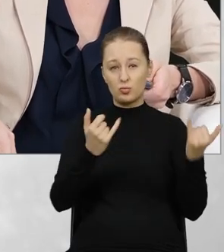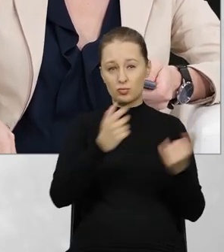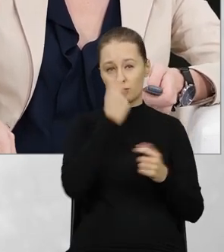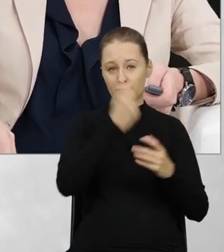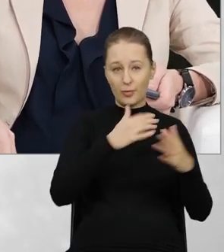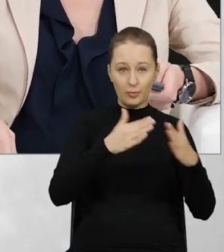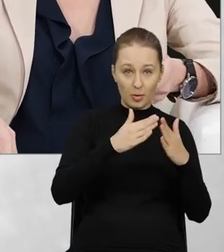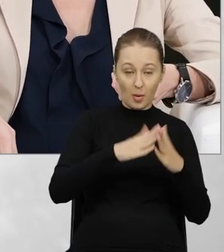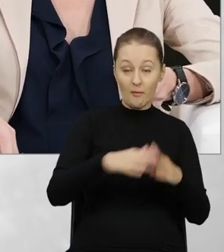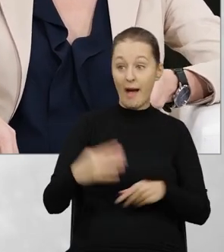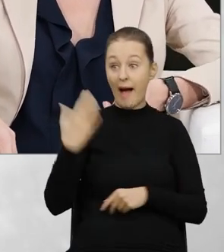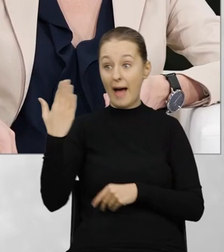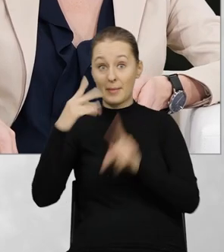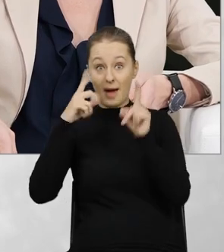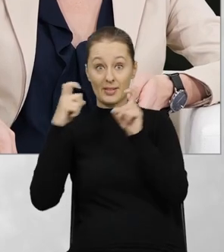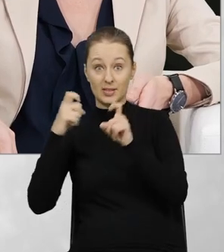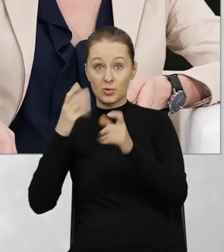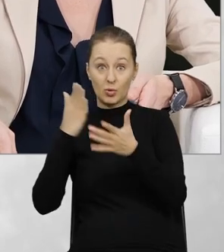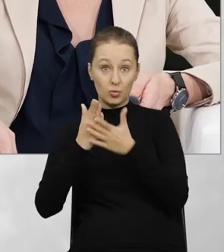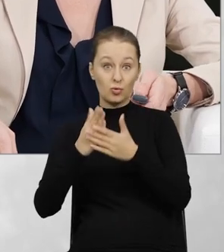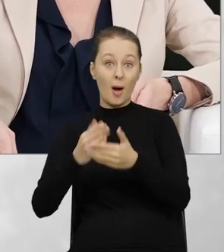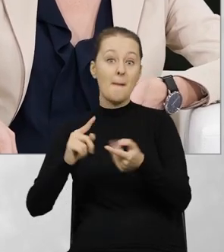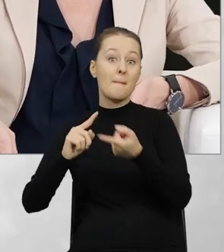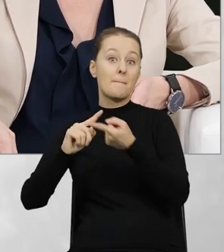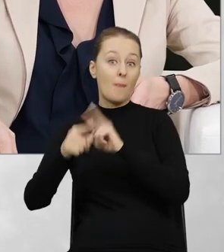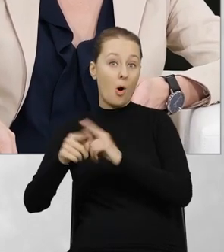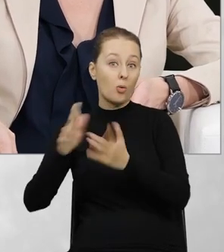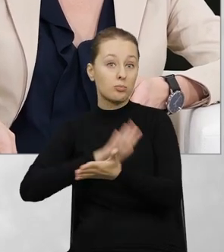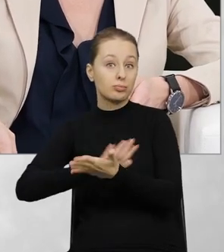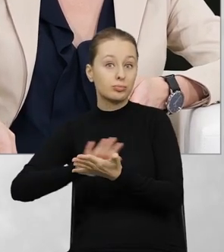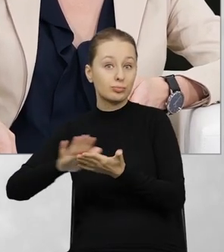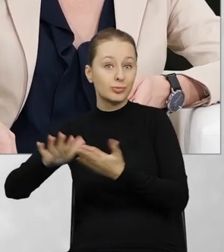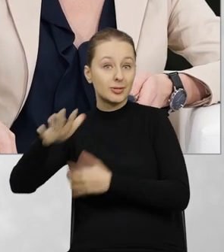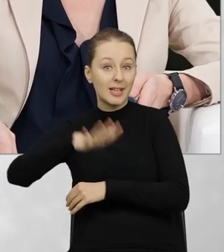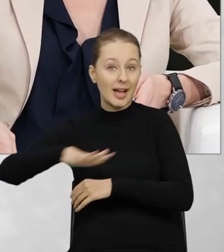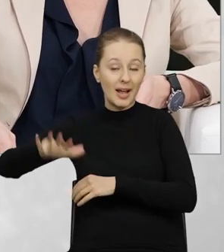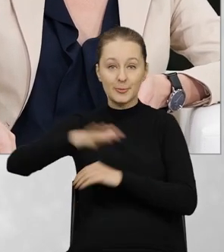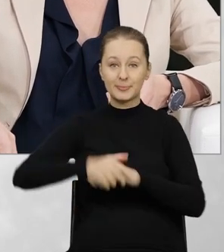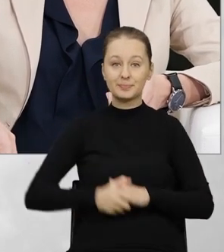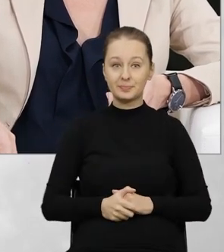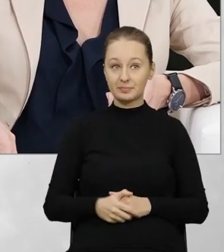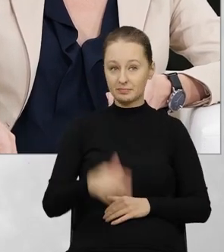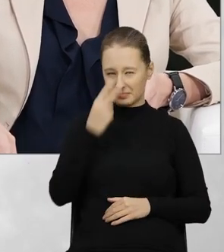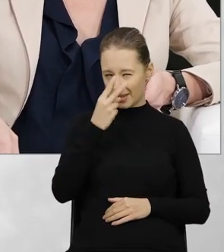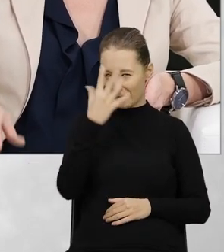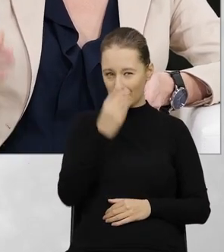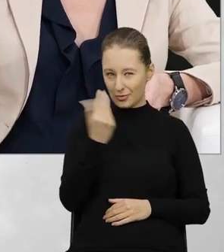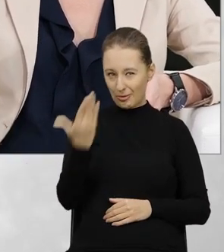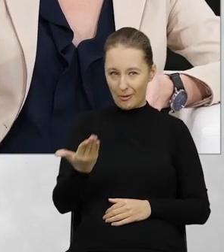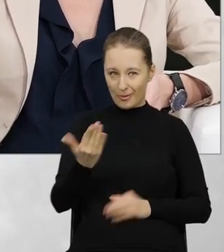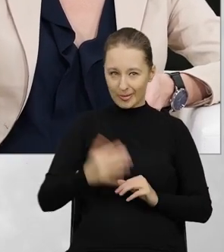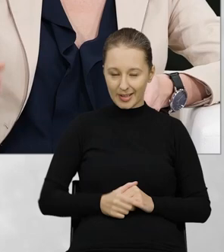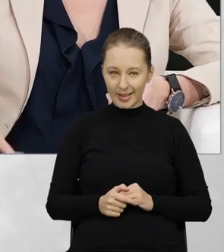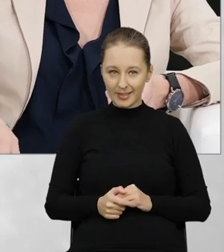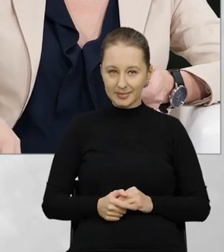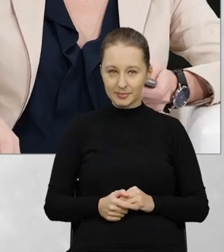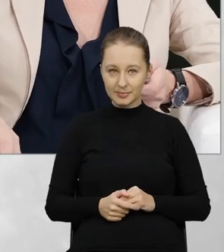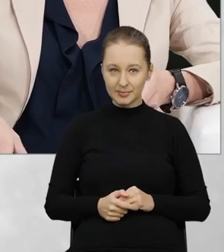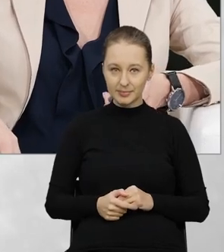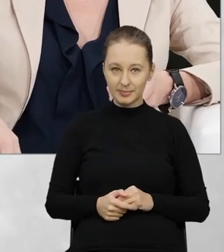komunalnego. No a tutaj już po prawej stronie zdjęcie po uprzętnięciu terenu. I proszę zobaczyć, jak to wygląda.